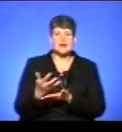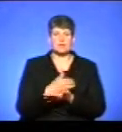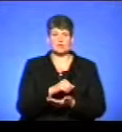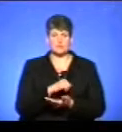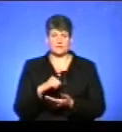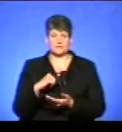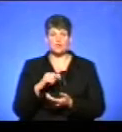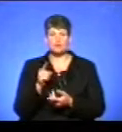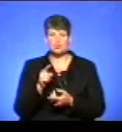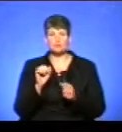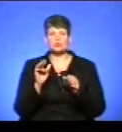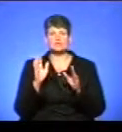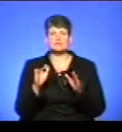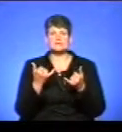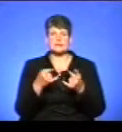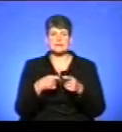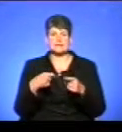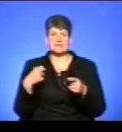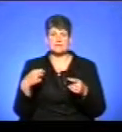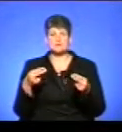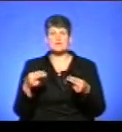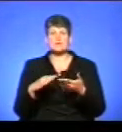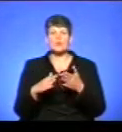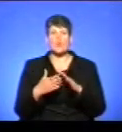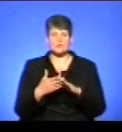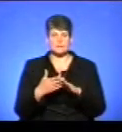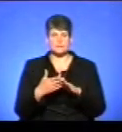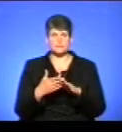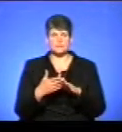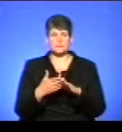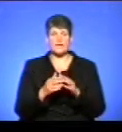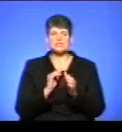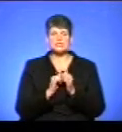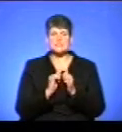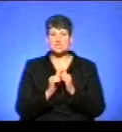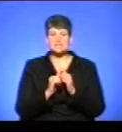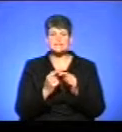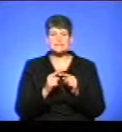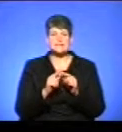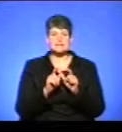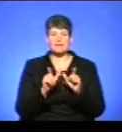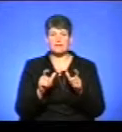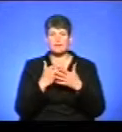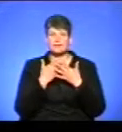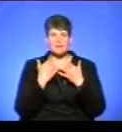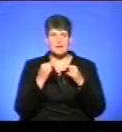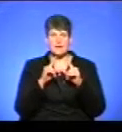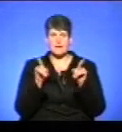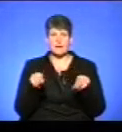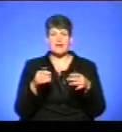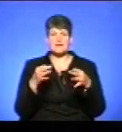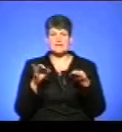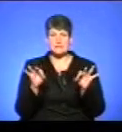Чому може бути зараз затримка з підписанням угоди? Найчастіше це заклад не має ліцензії